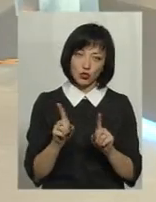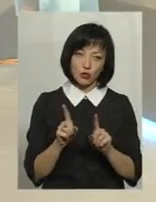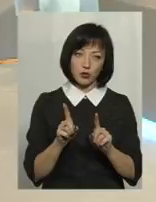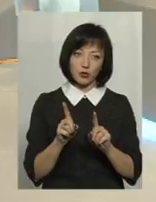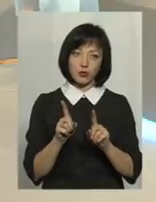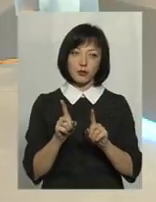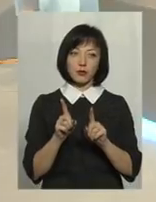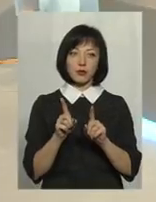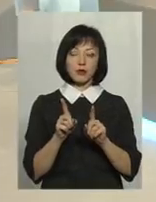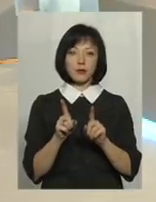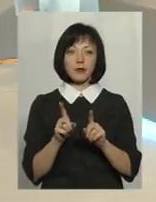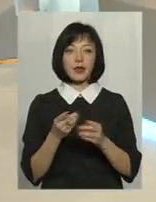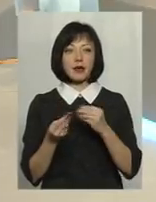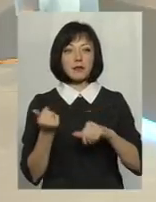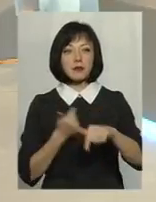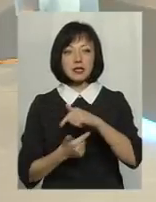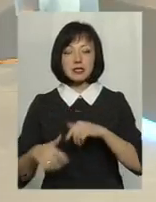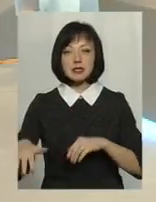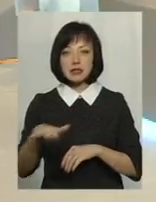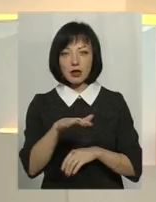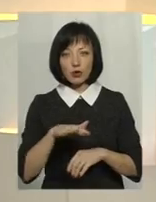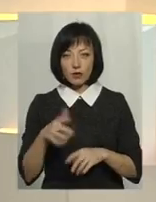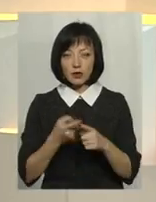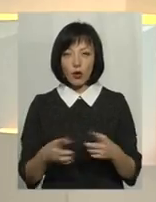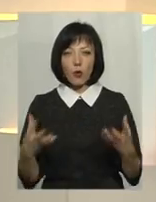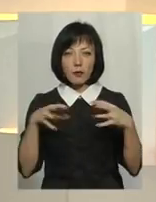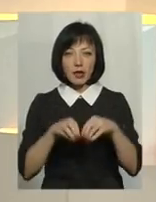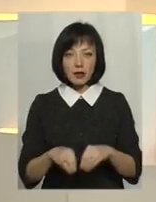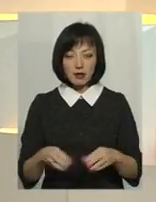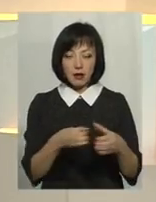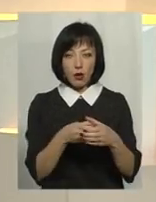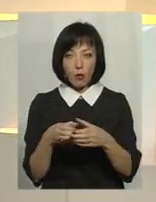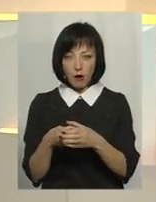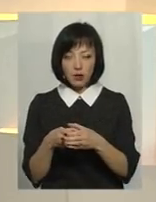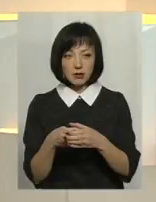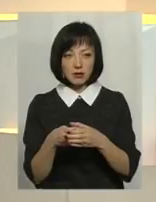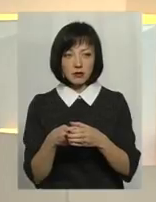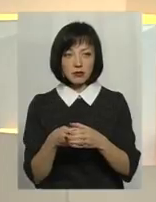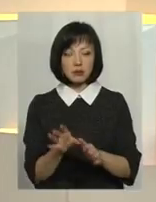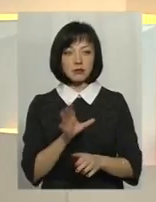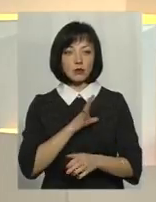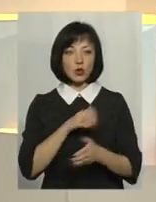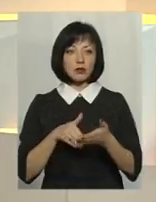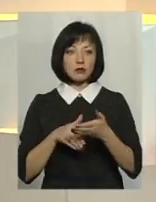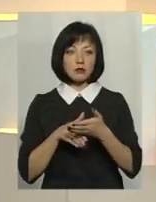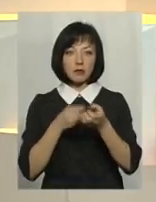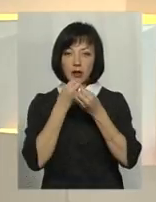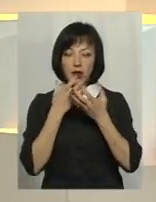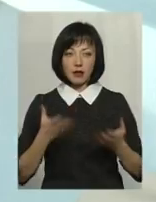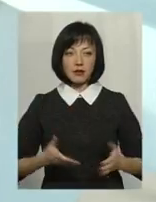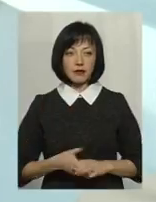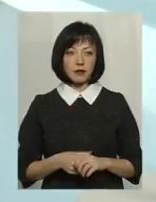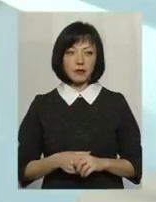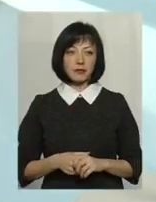те бізнес-середовище в тих об'єднаних тергромадах було сприятливим? І